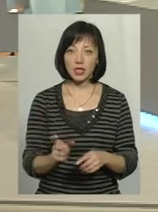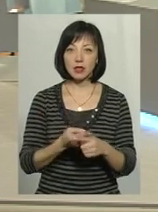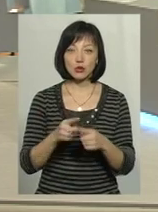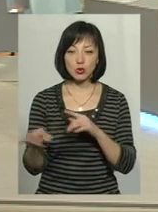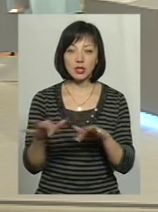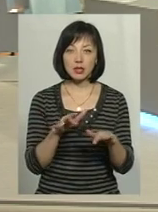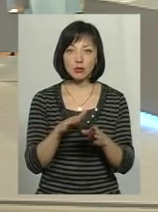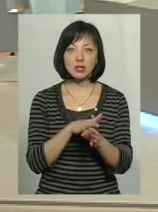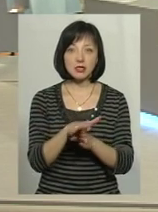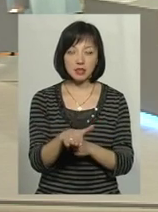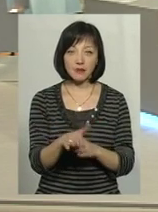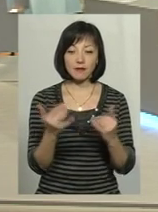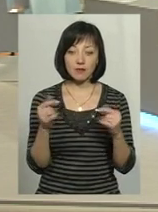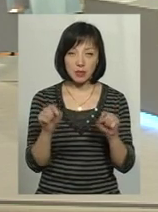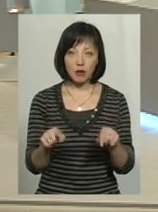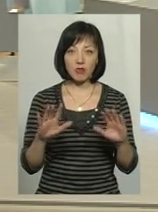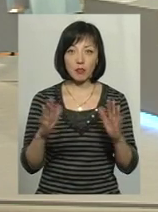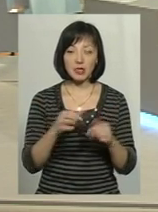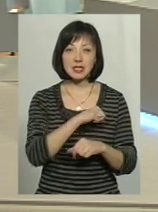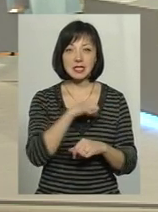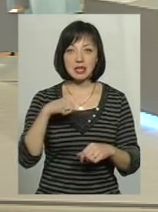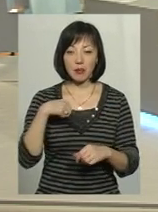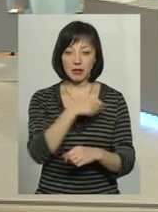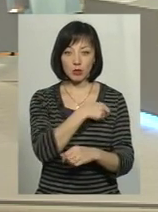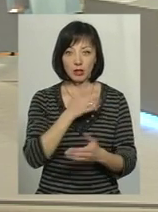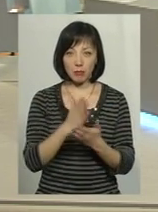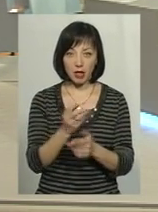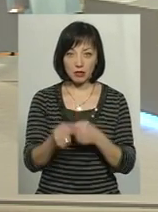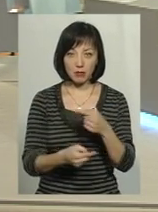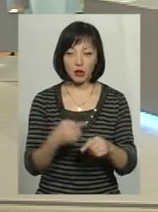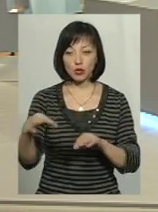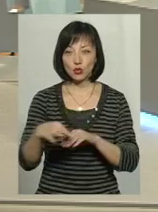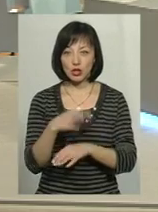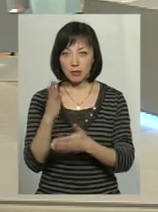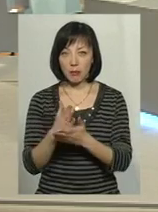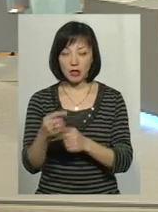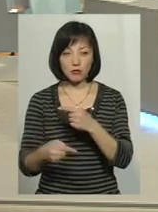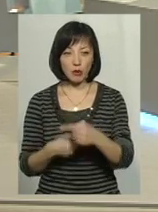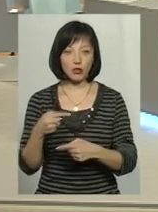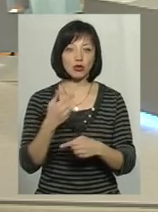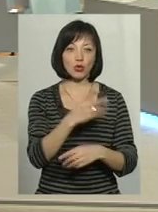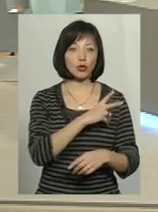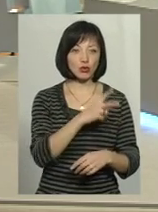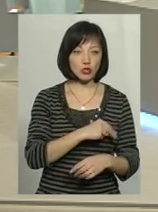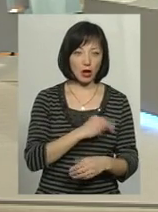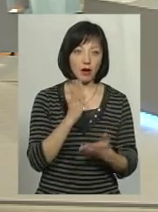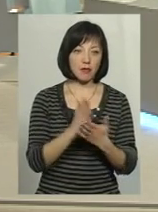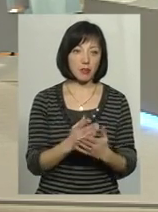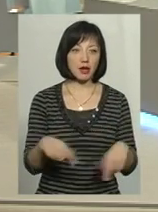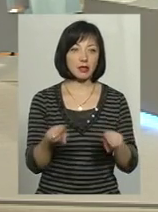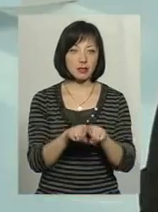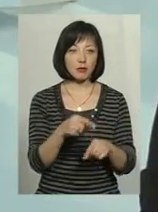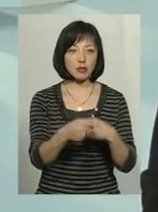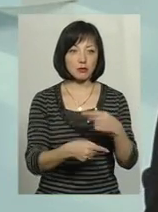дію здійснює. В даному випадку сам депутат має спадщину, його дружина має спадщину, і його дочка має так само